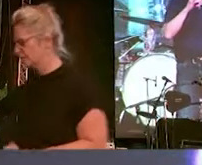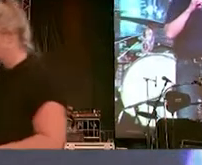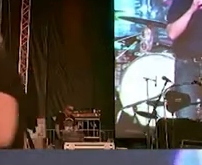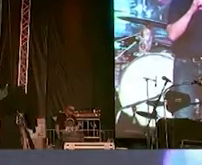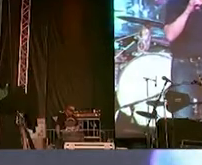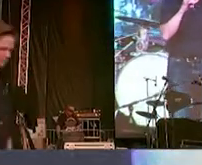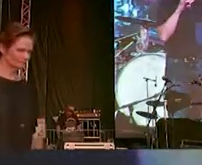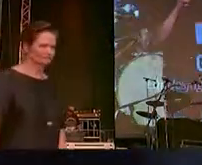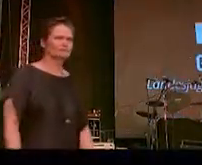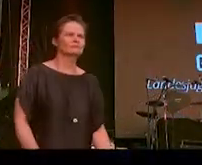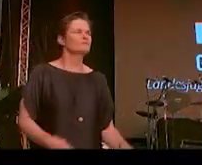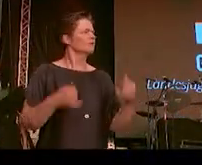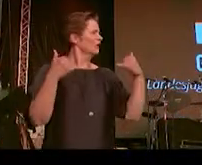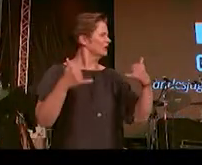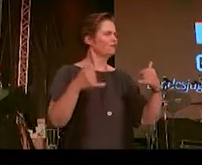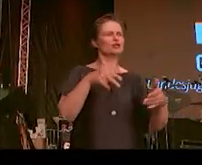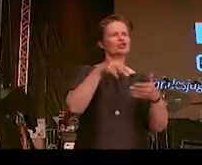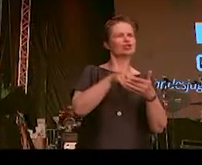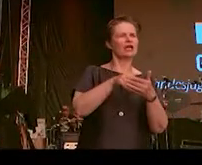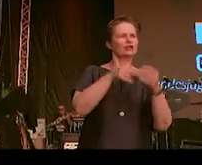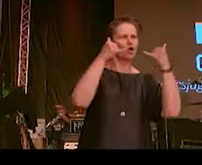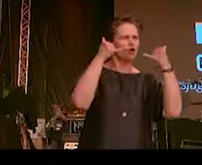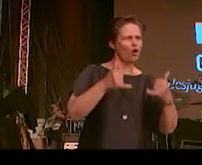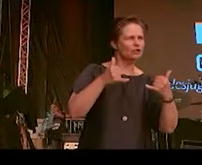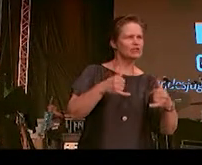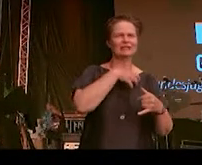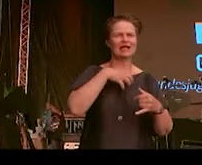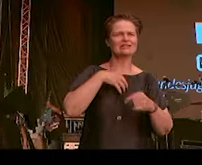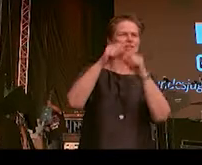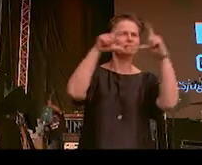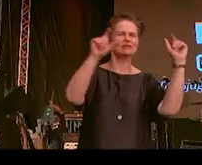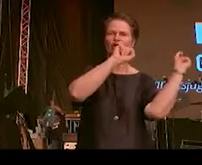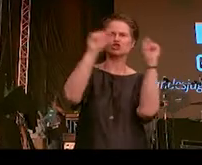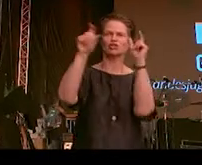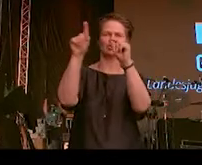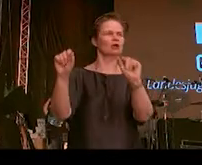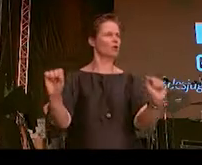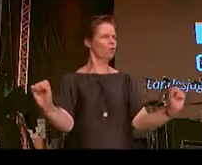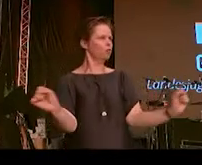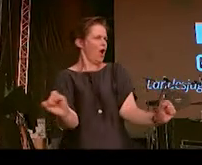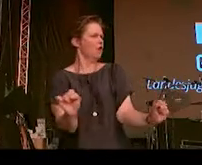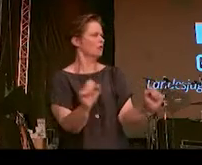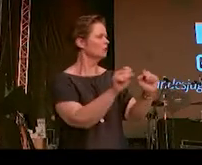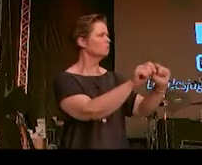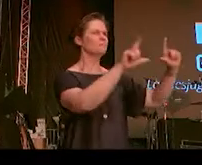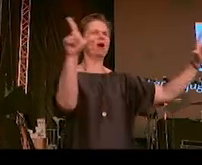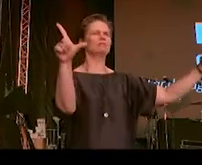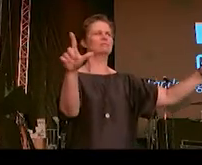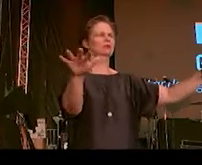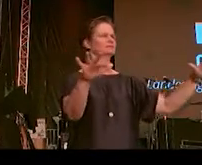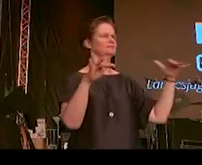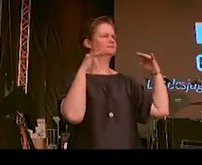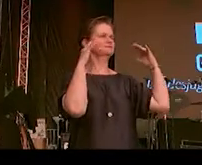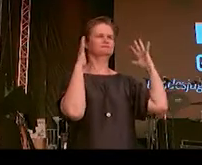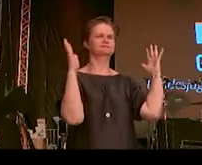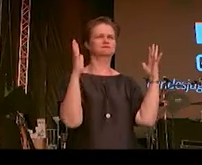Es ist ein tolles Bild hier vorne und die Bilder, die heute aus Dresden kommen. Und es ist nicht nur ein Zeichen, sondern es ist, glaube ich, eine Haltung, die wir